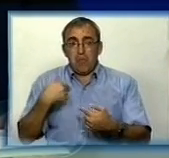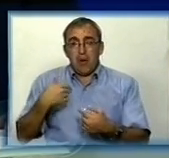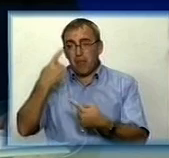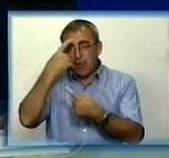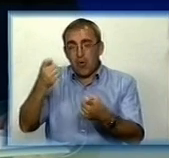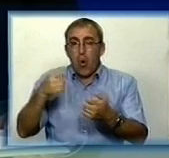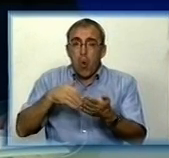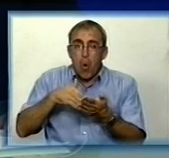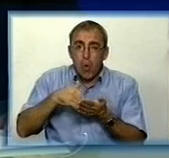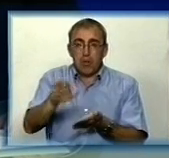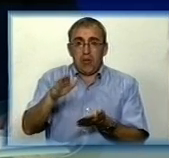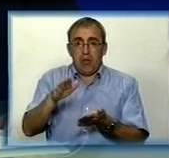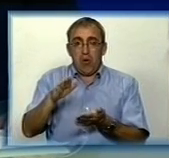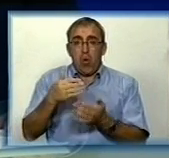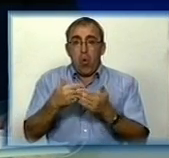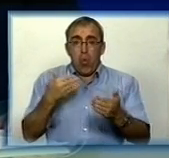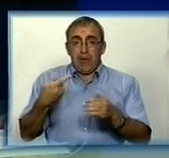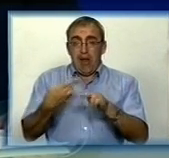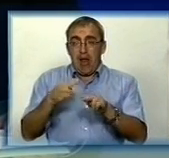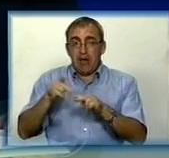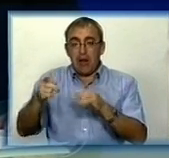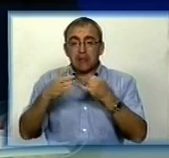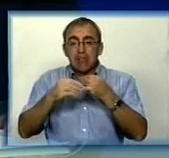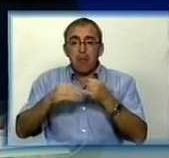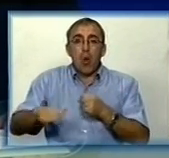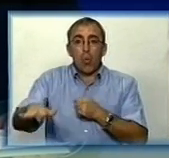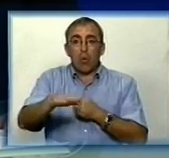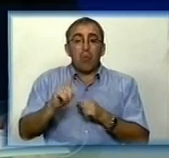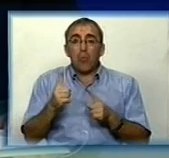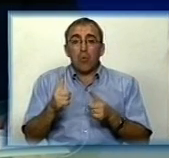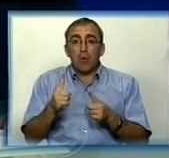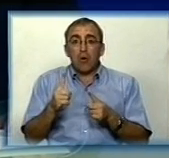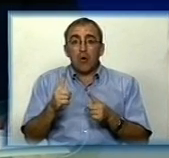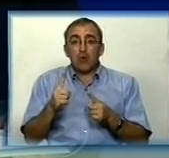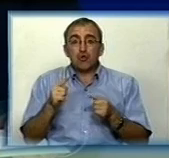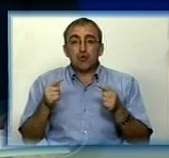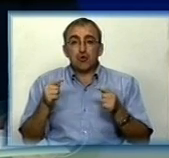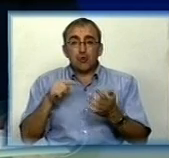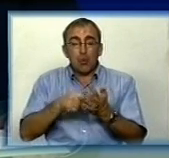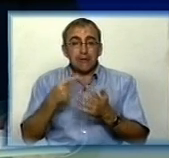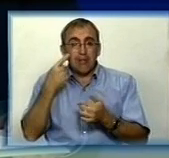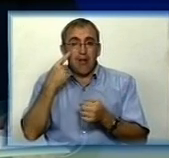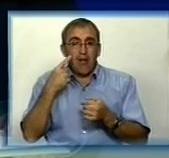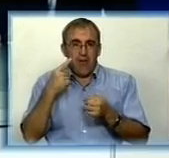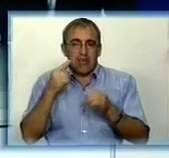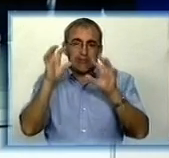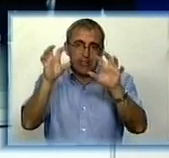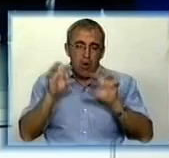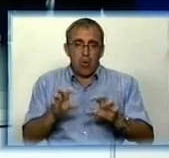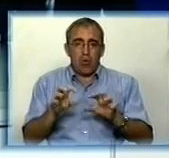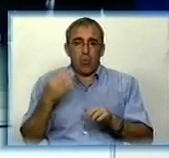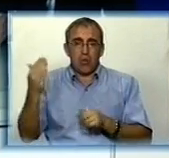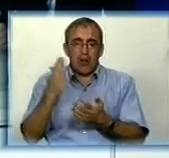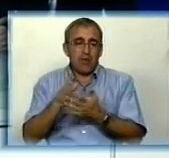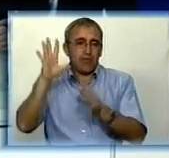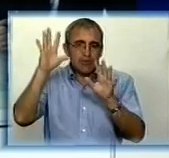цих людей відказатися, во-первых, от цих земельних участков, тому що з точки зрения формальності і законності, наверное, у них є